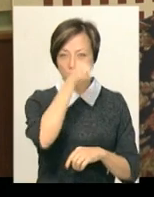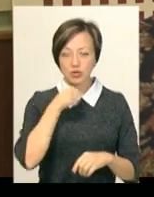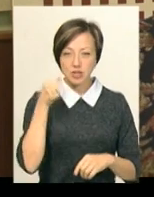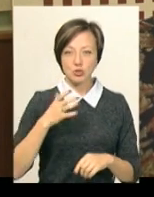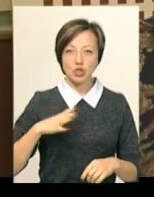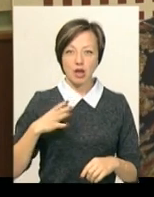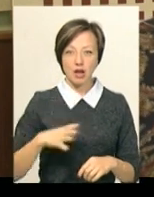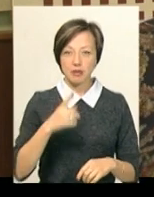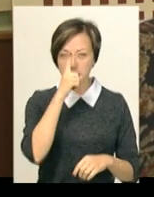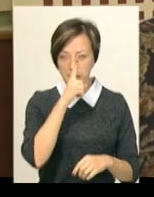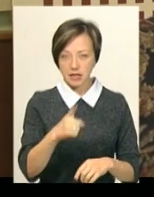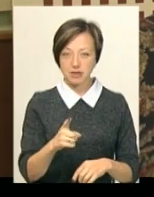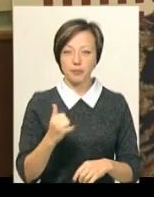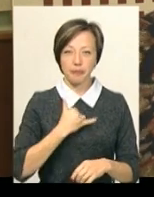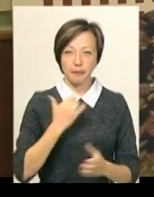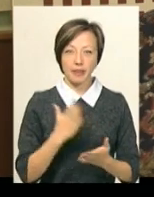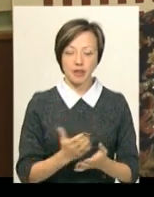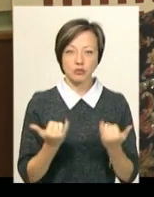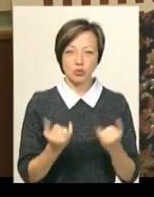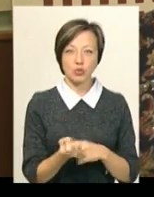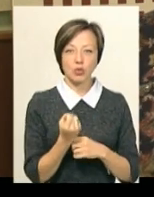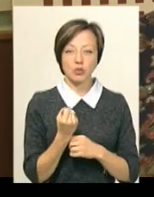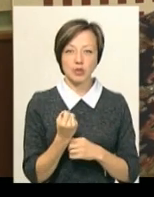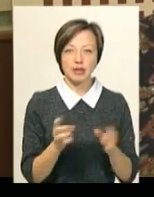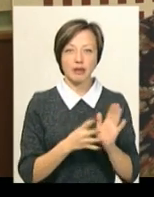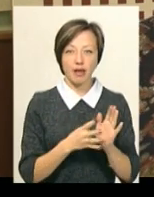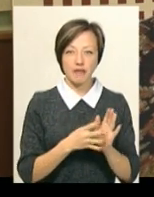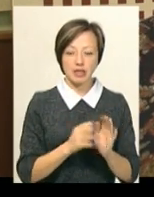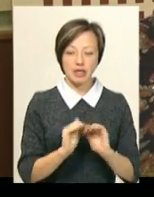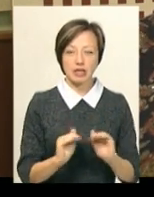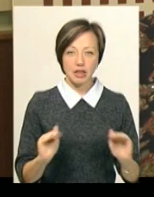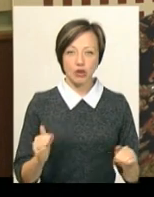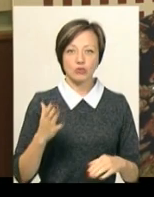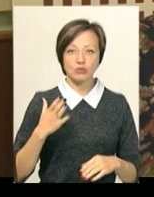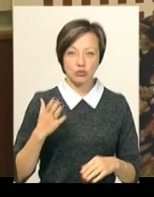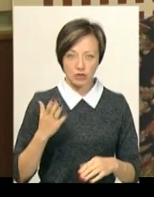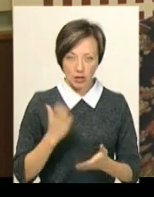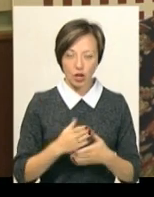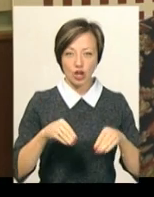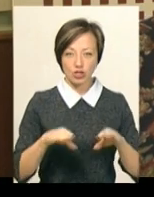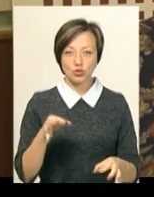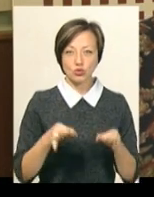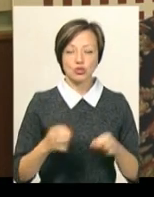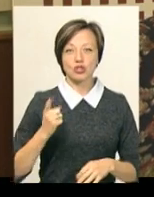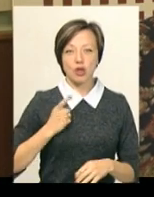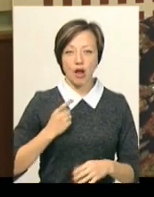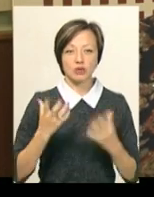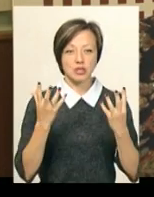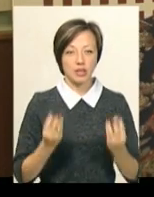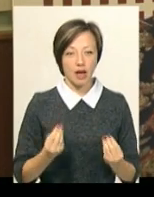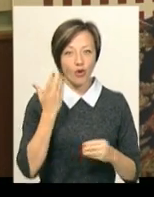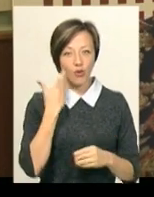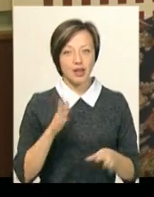ми чекаємо цілий місяць, і в нас є сьогодні вже 9 дітей, які вже є рішення суду, але вони чекають того дня,